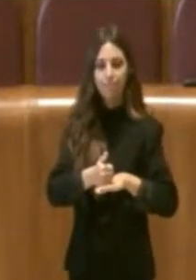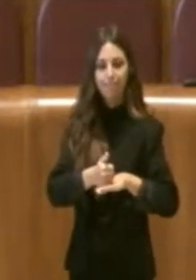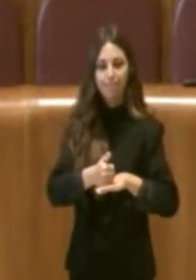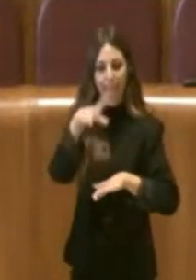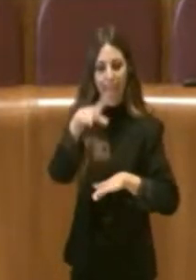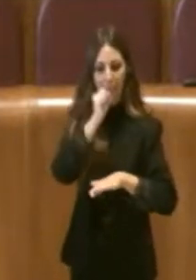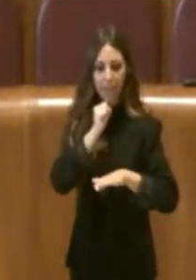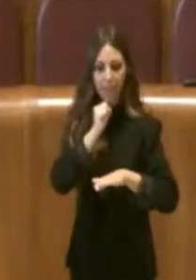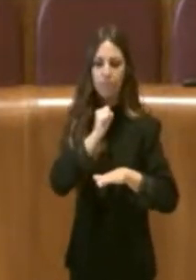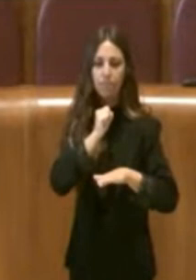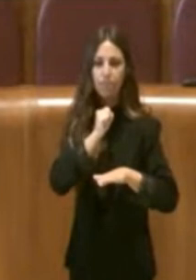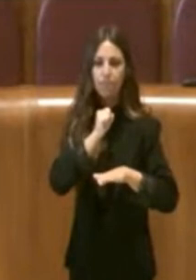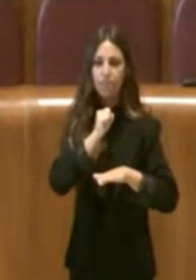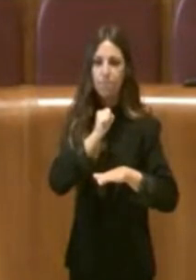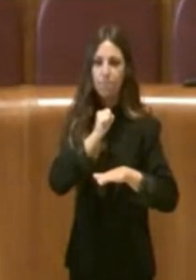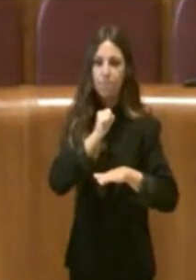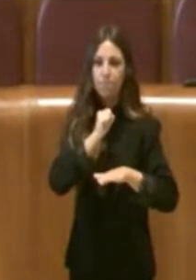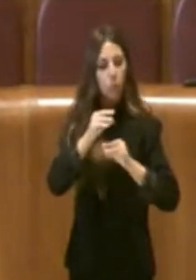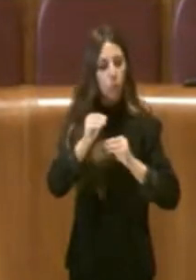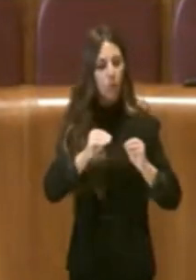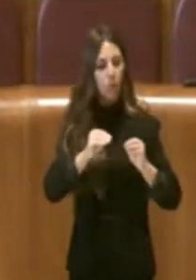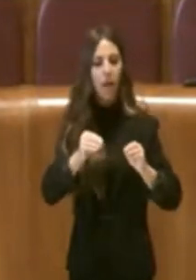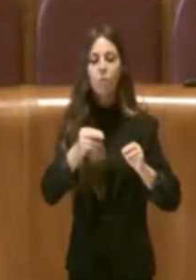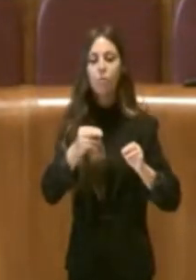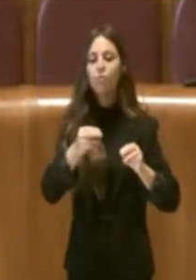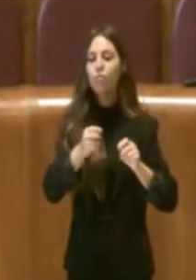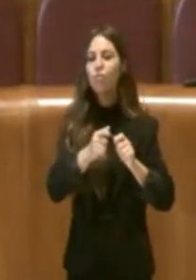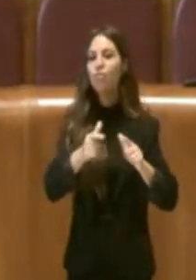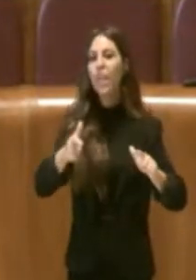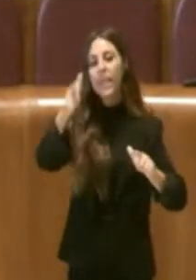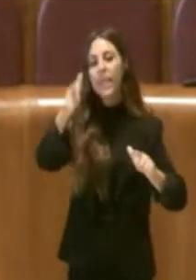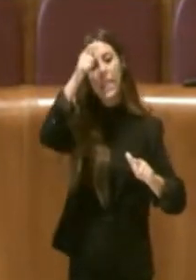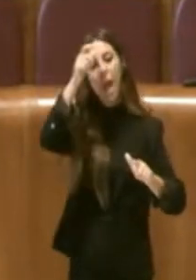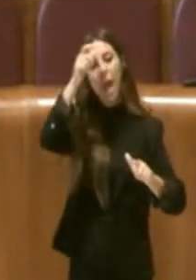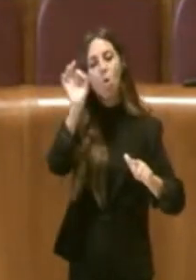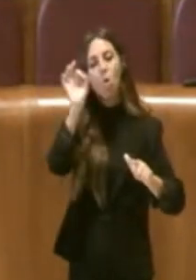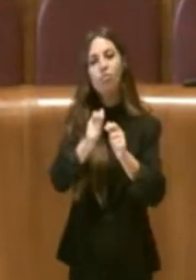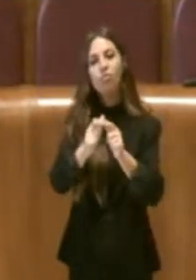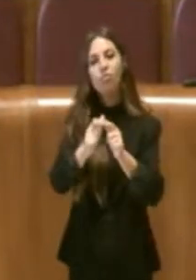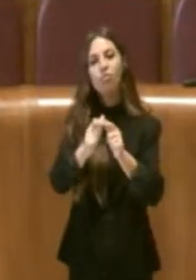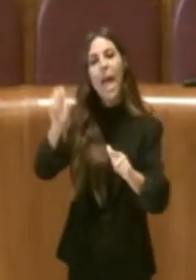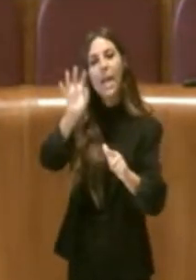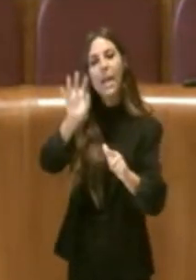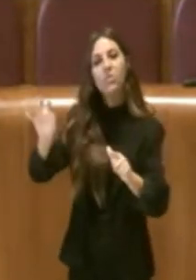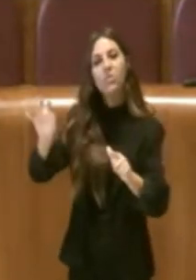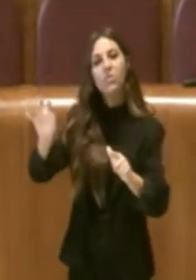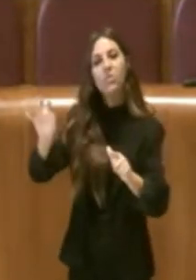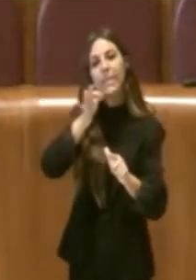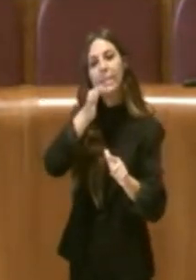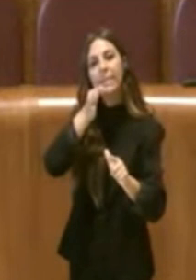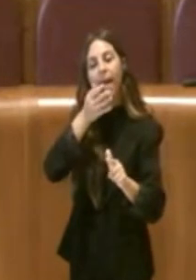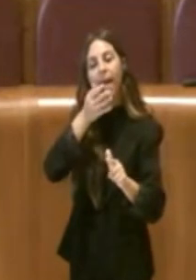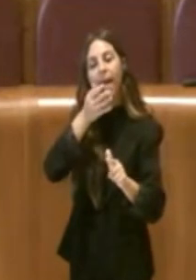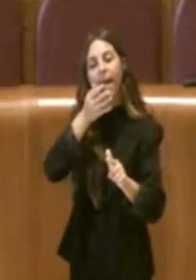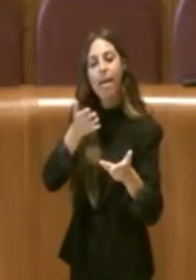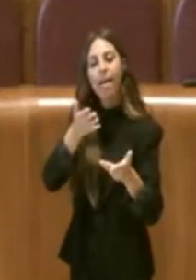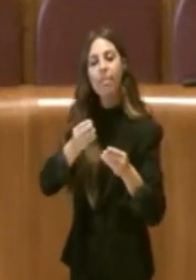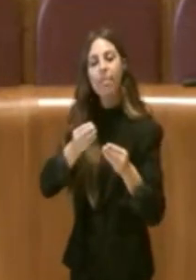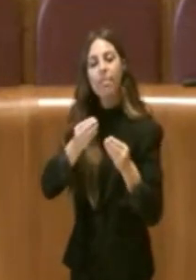assetto quello della città-stato o città-regione e quindi di conferire non